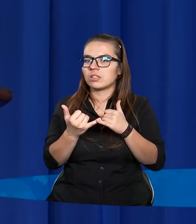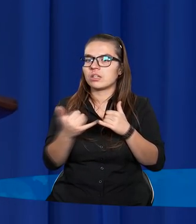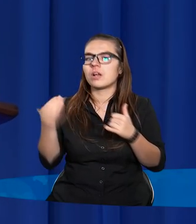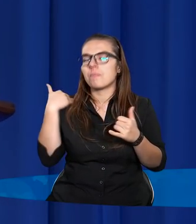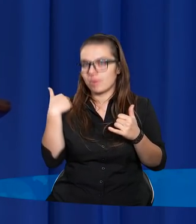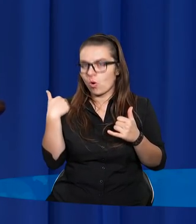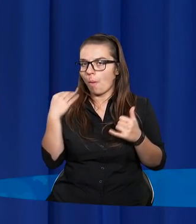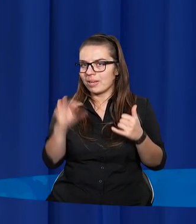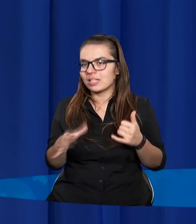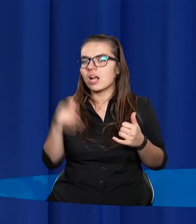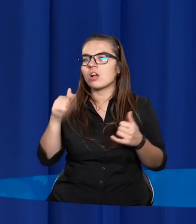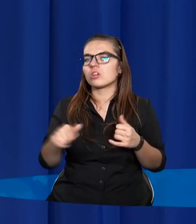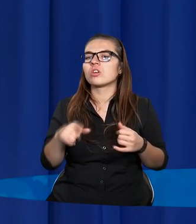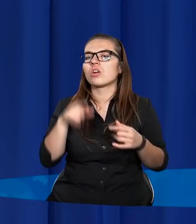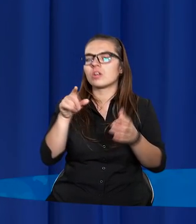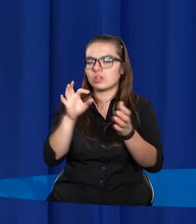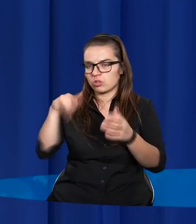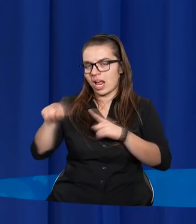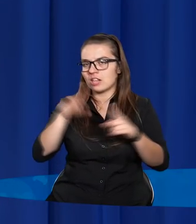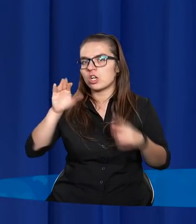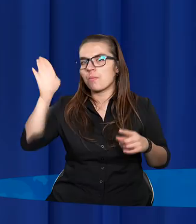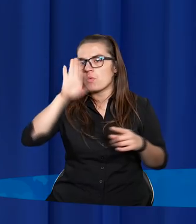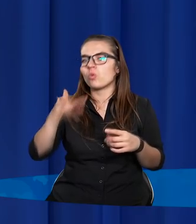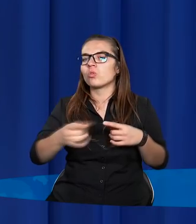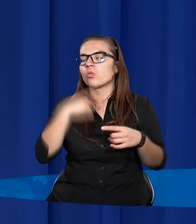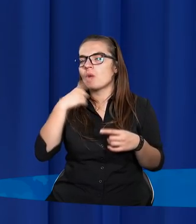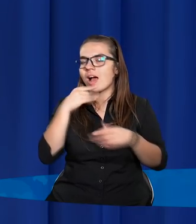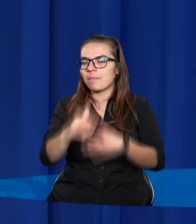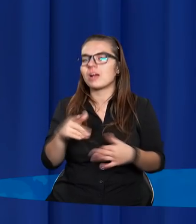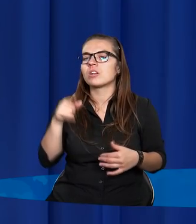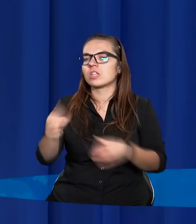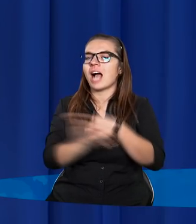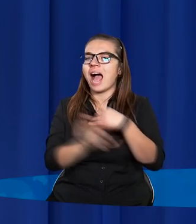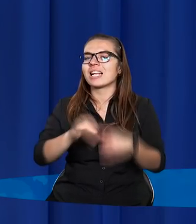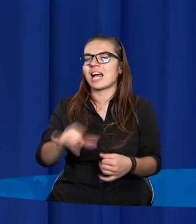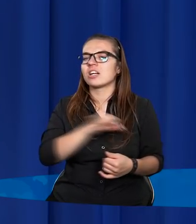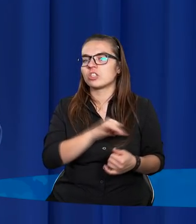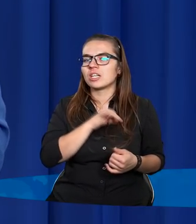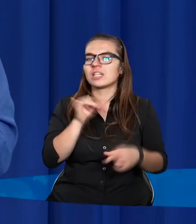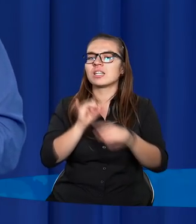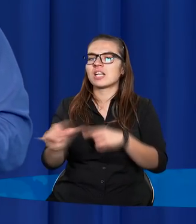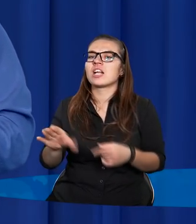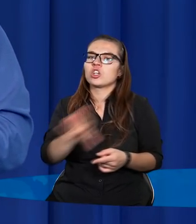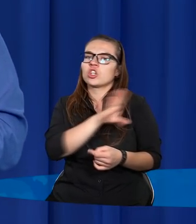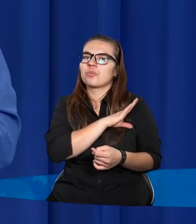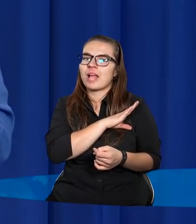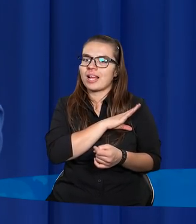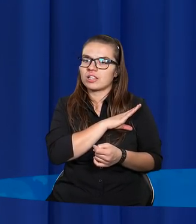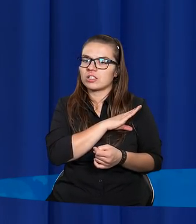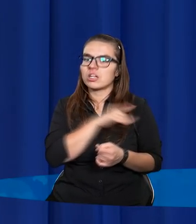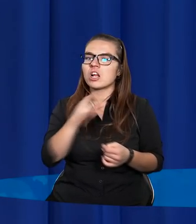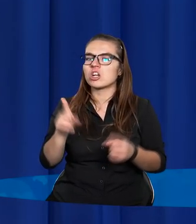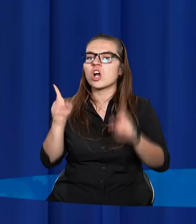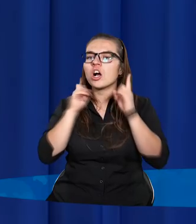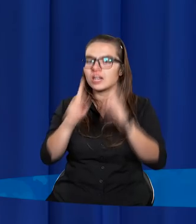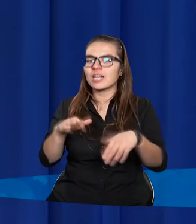byłoby tak, to znaczy, że Bóg kłamał, bo Bóg powiedział, że karą za grzech jest śmierć. Ja